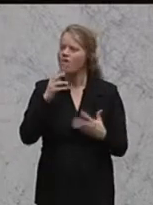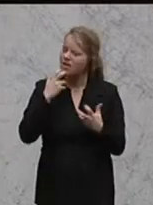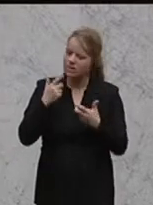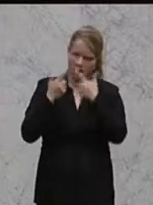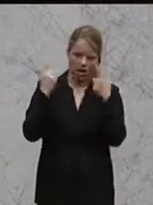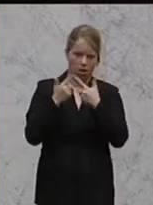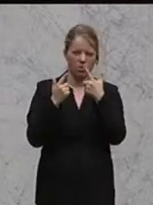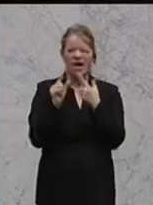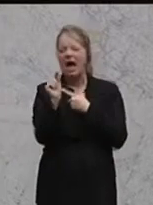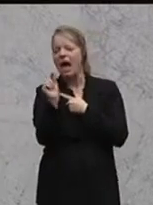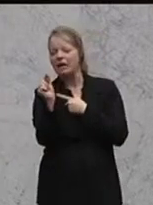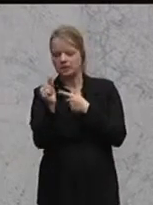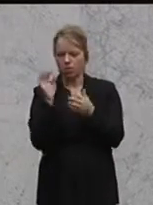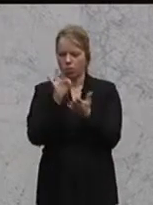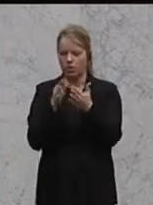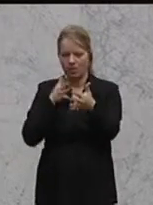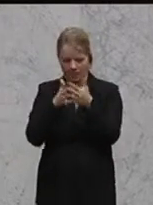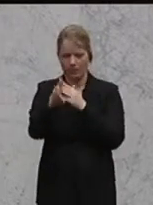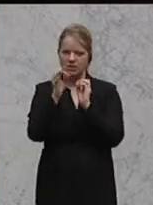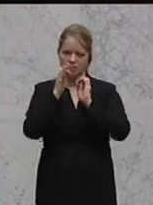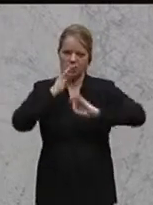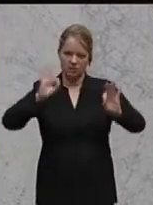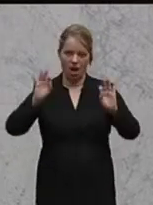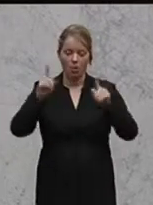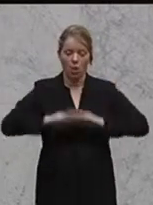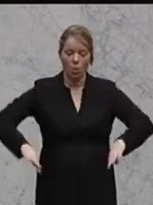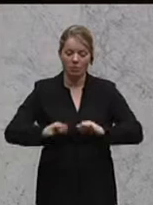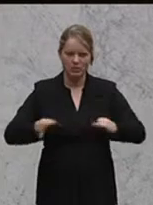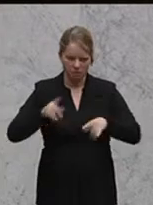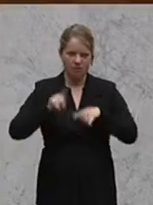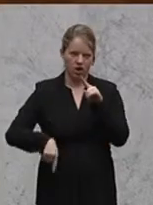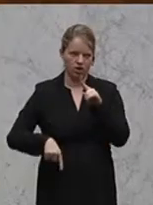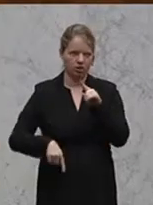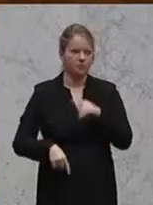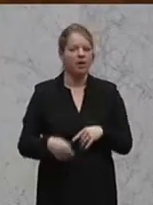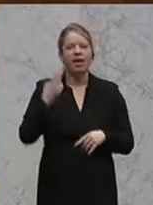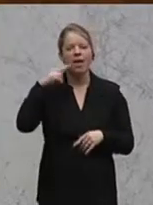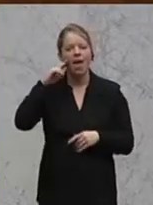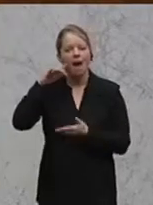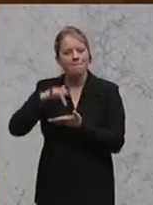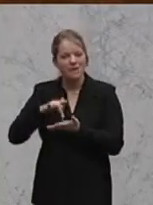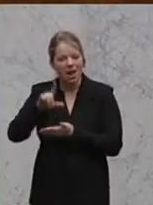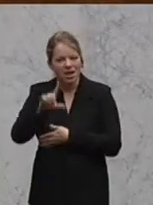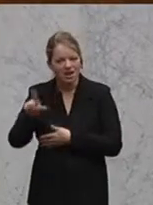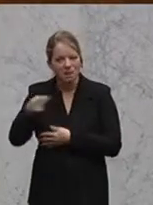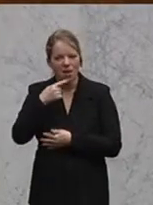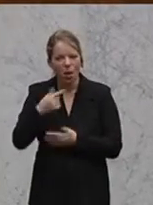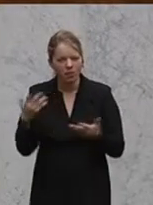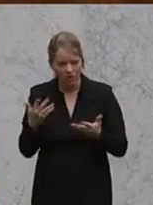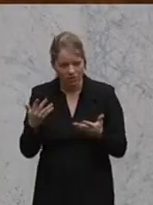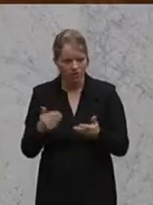Transparenz ist verbessert worden. Deshalb bleibt aber das Grundprinzip falsch. Der Herr Mitterlehner behauptet aber jetzt als Replik auf Sie, unser